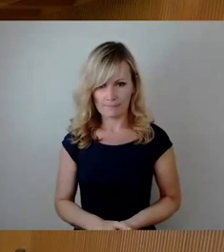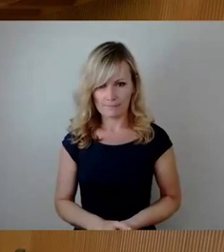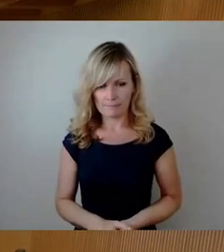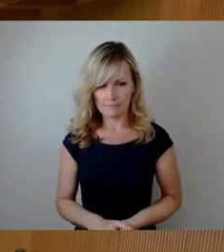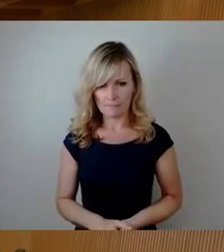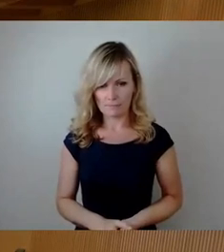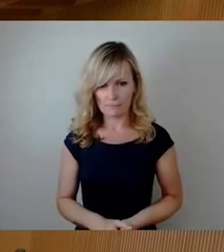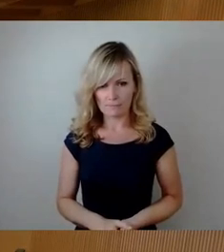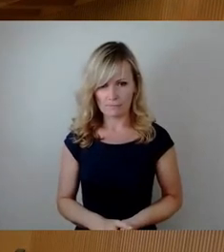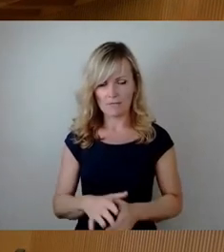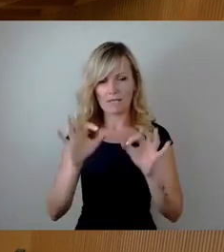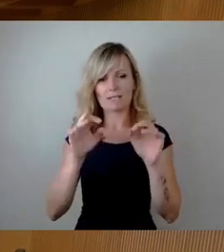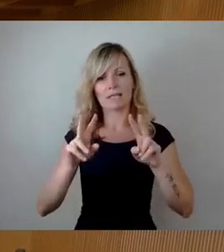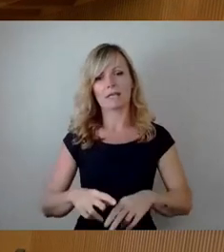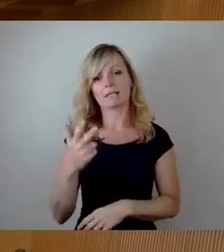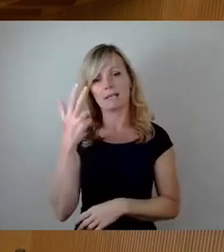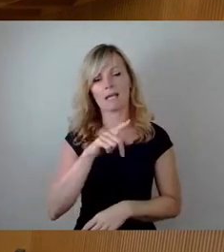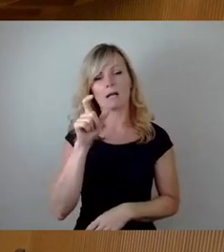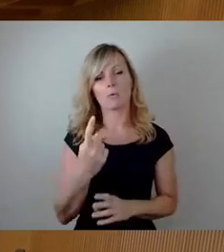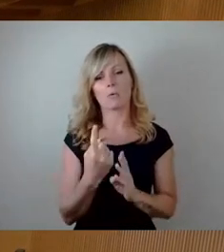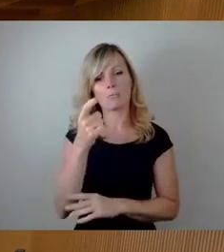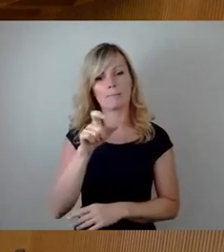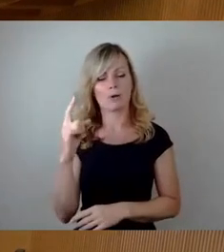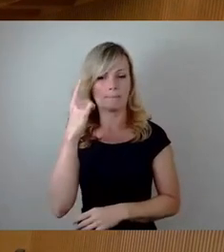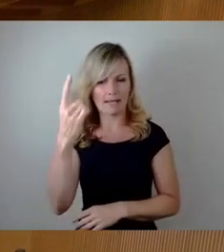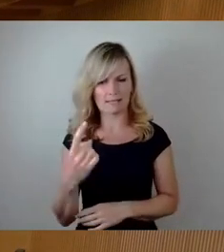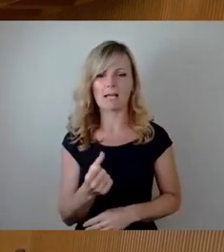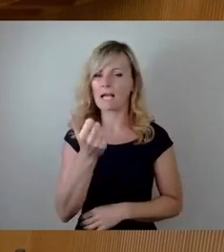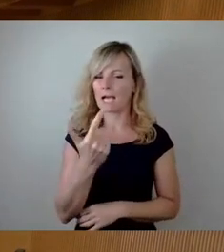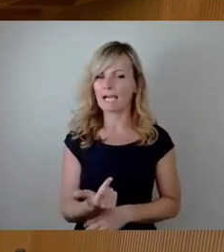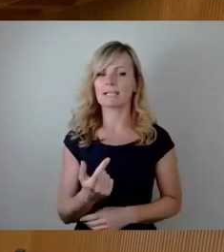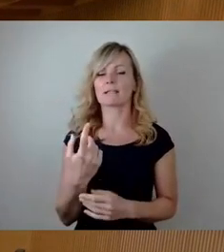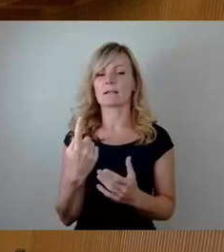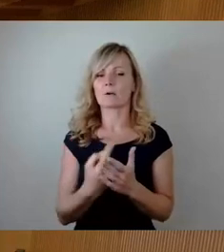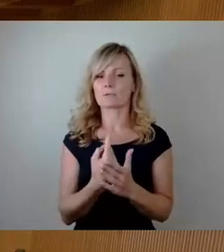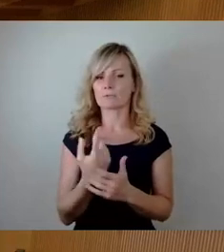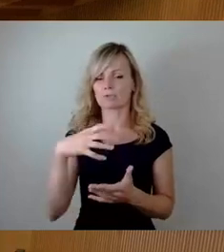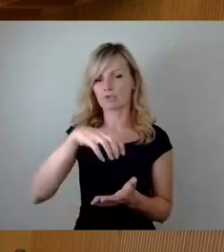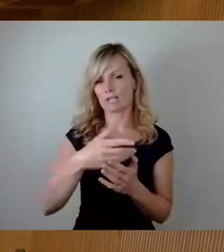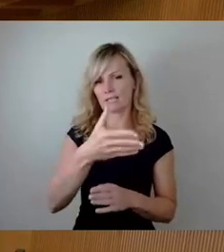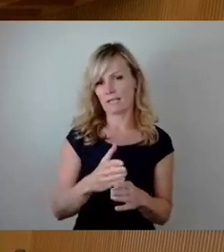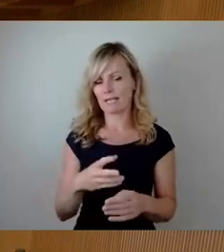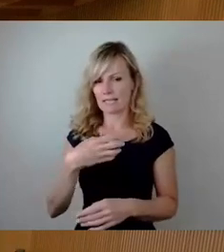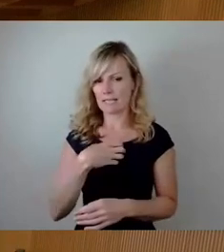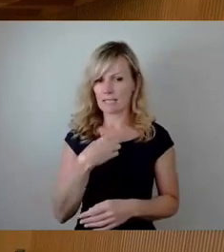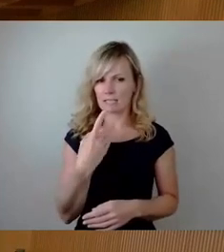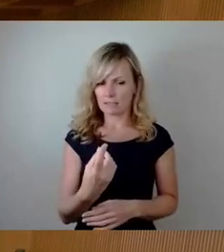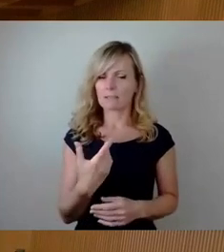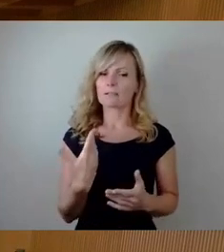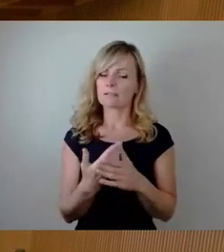Sehr geehrter Herr Oberbürgermeister, wir haben in einigen der besonders herausgeforderten Stadtteilen Dresdens im Rahmen der